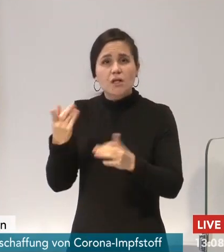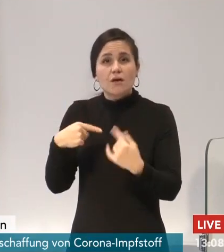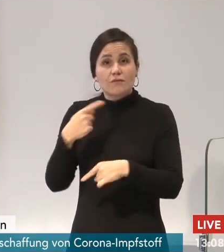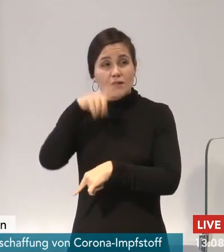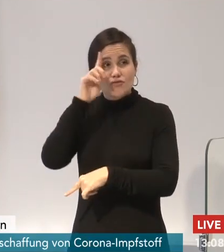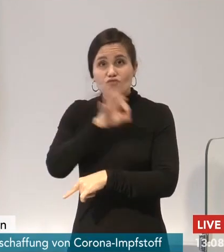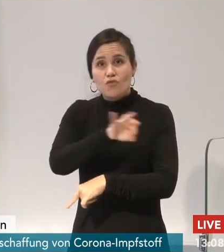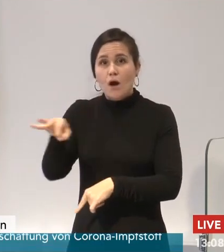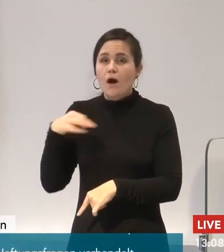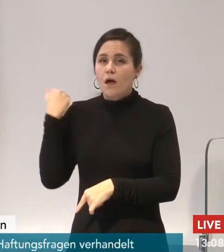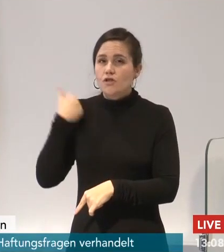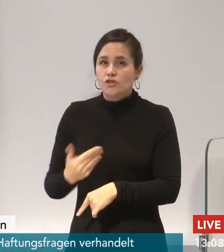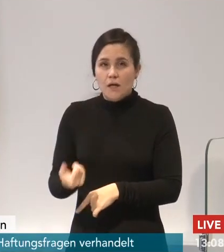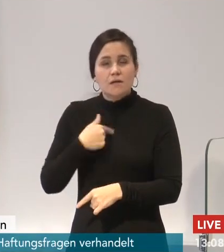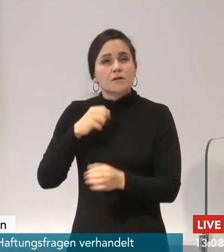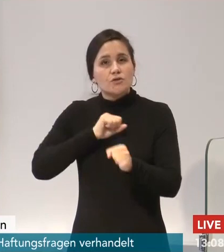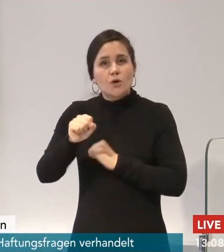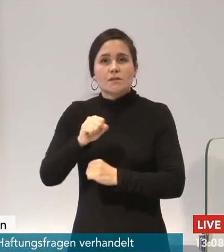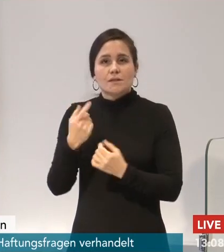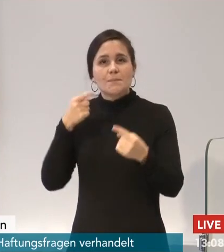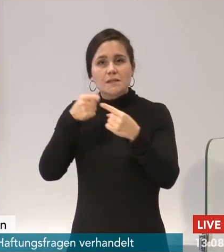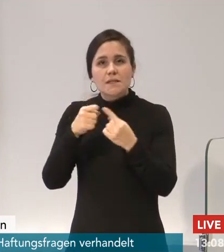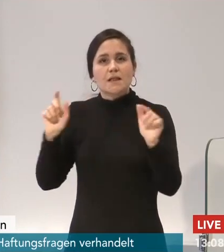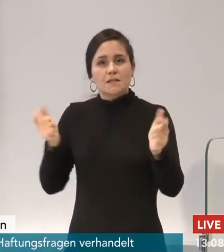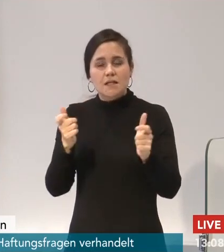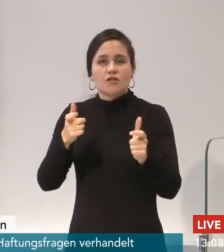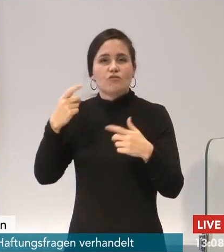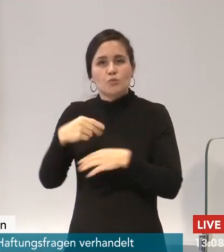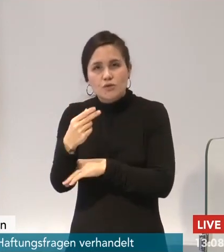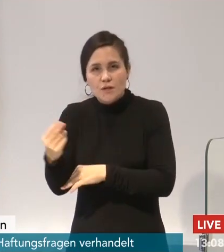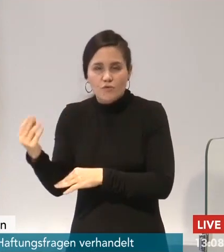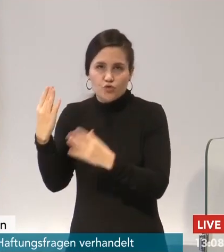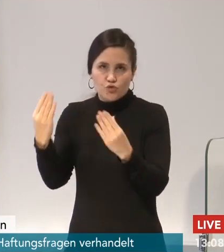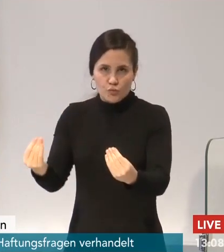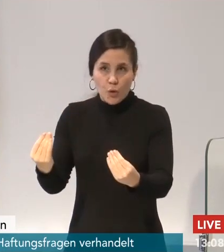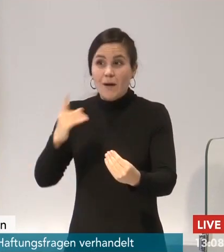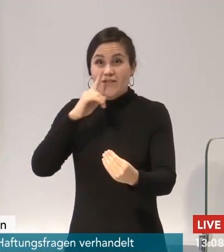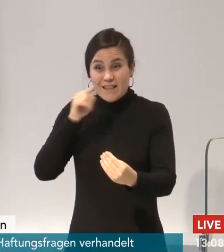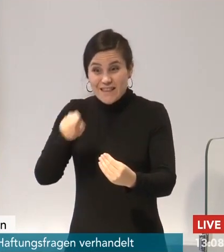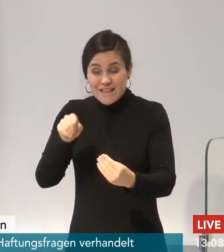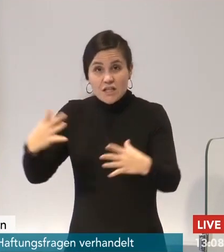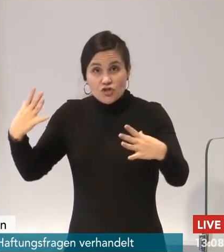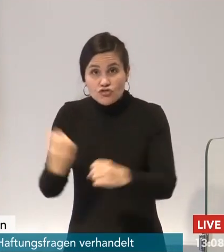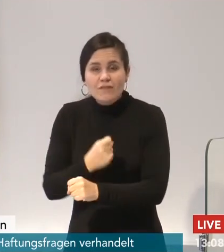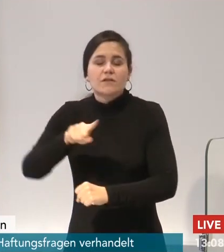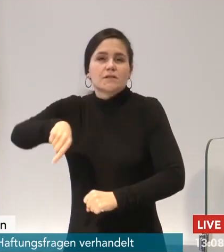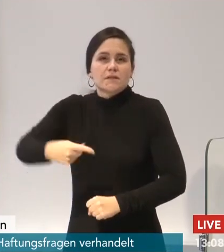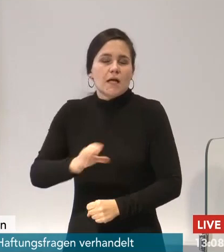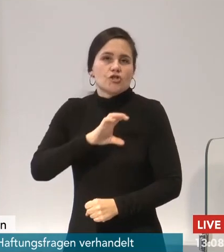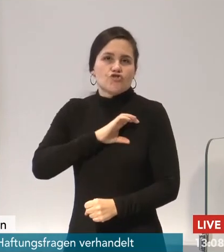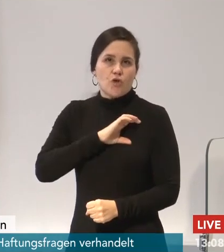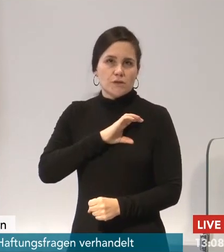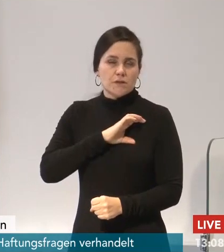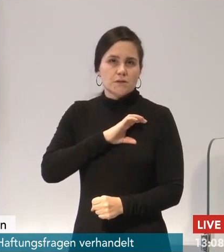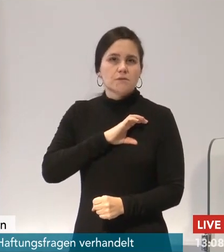Gesellschaft zu impfen. Wenn uns das gelungen ist, dann haben wir auch die Chance, dass wir dann wegkommen